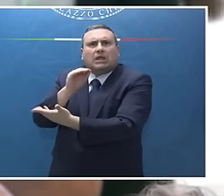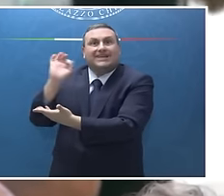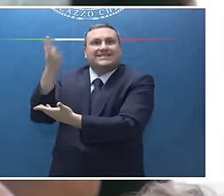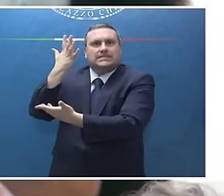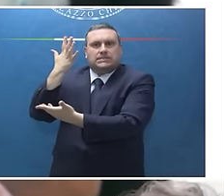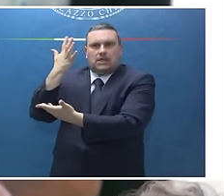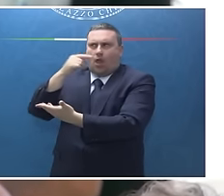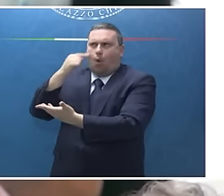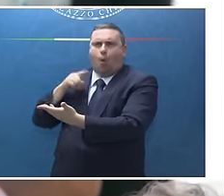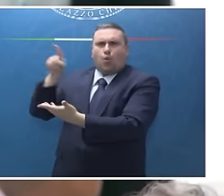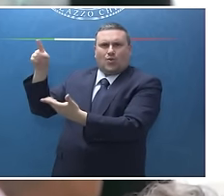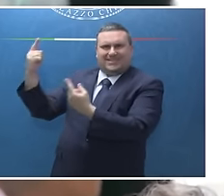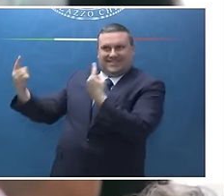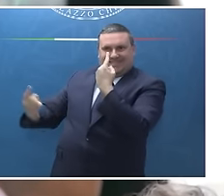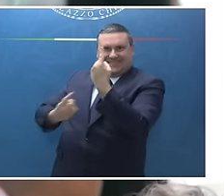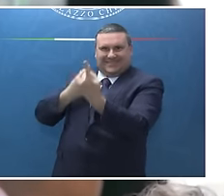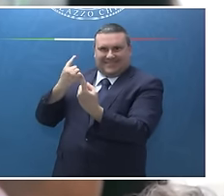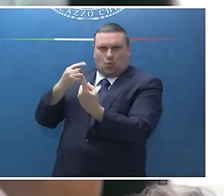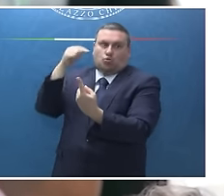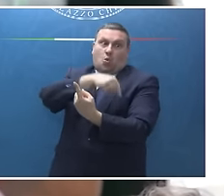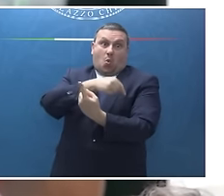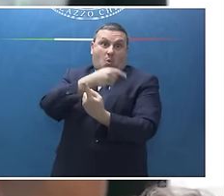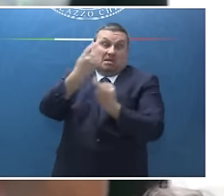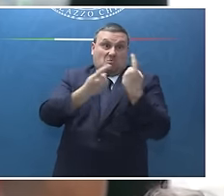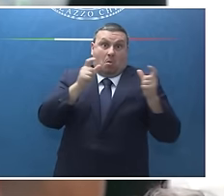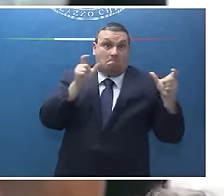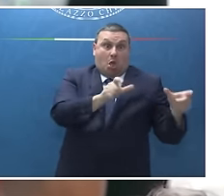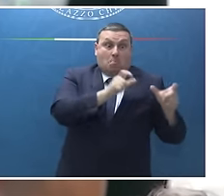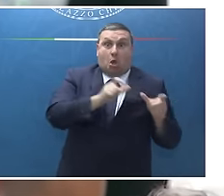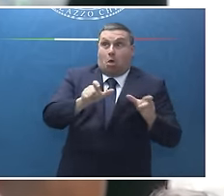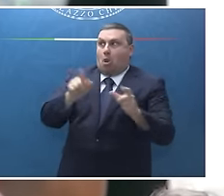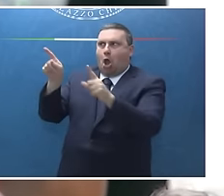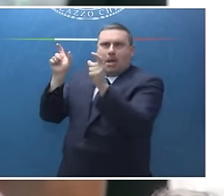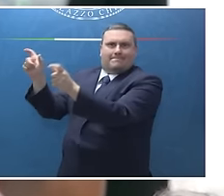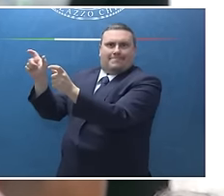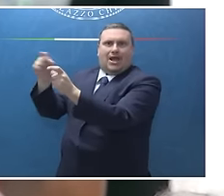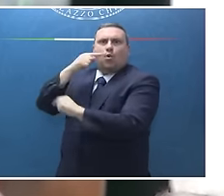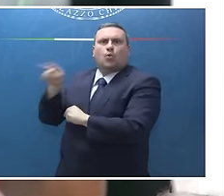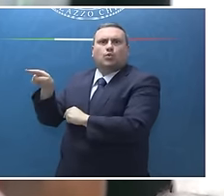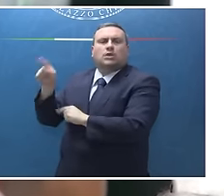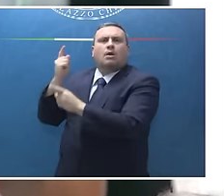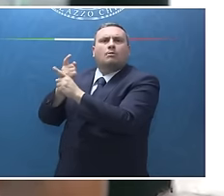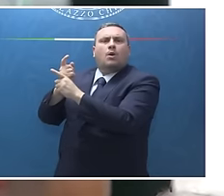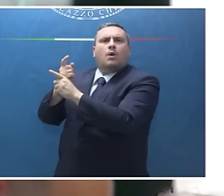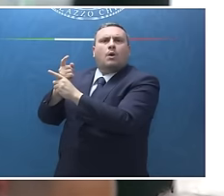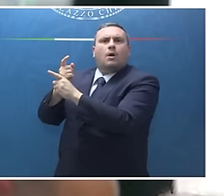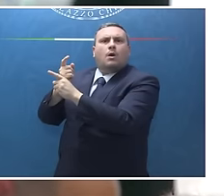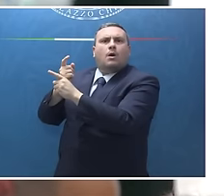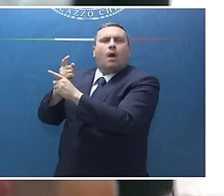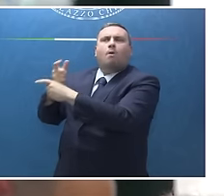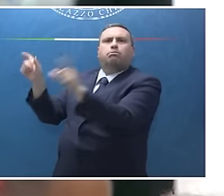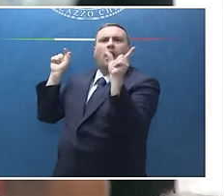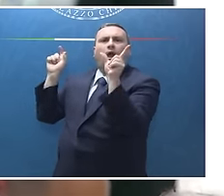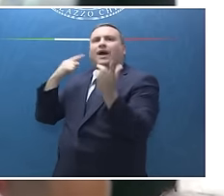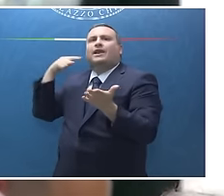asset russi che congelati, che lo sostengono, fossero a un certo punto dovessero tornare nelle mani di Mosca? A